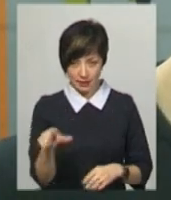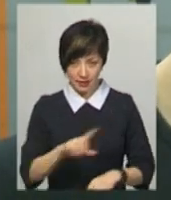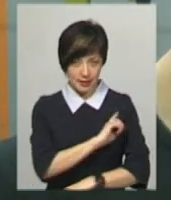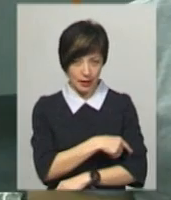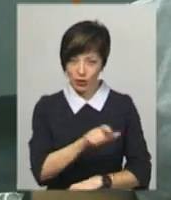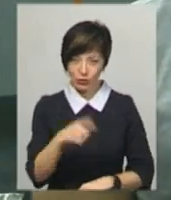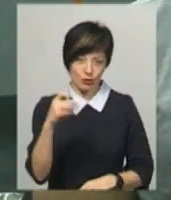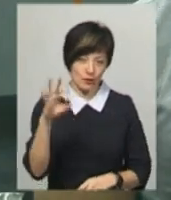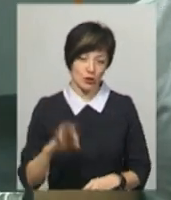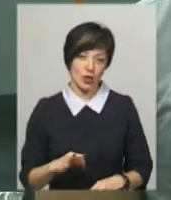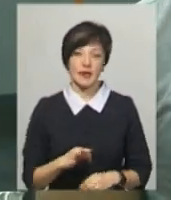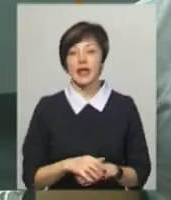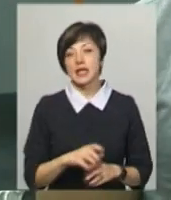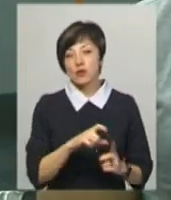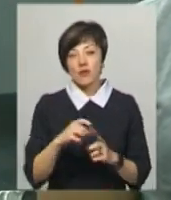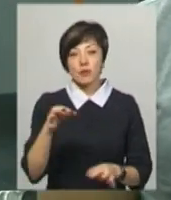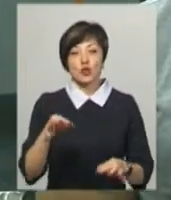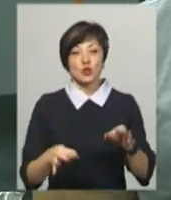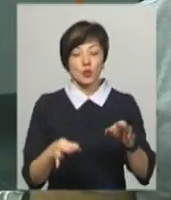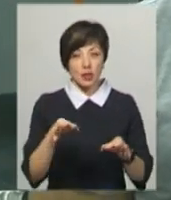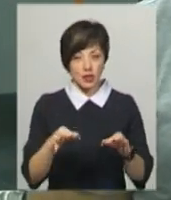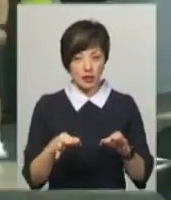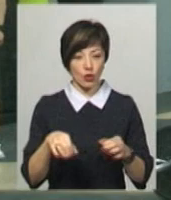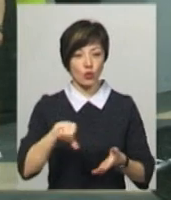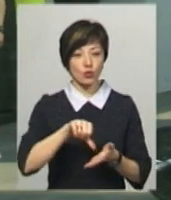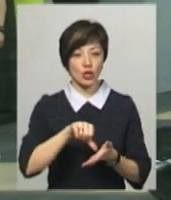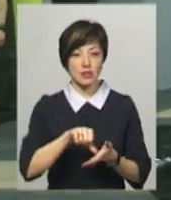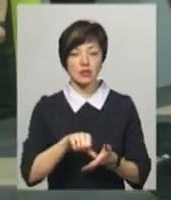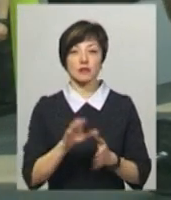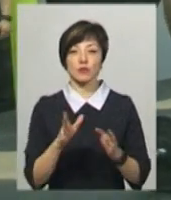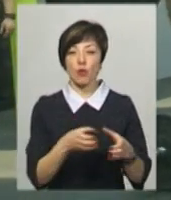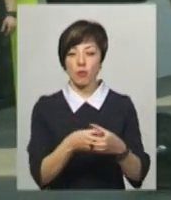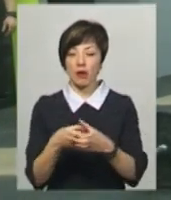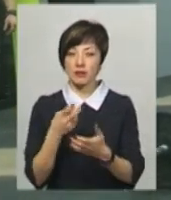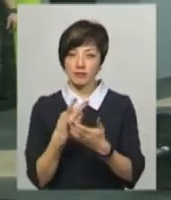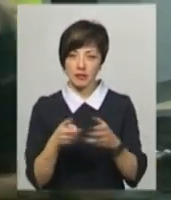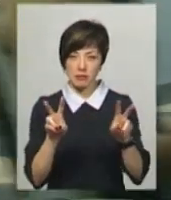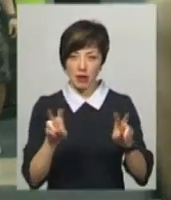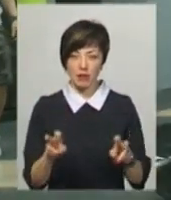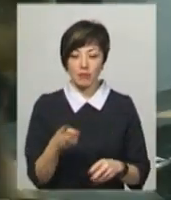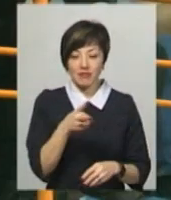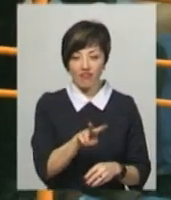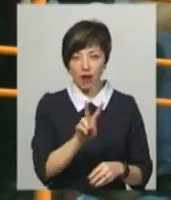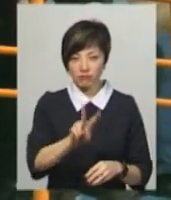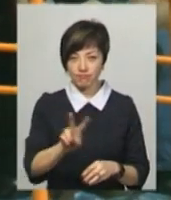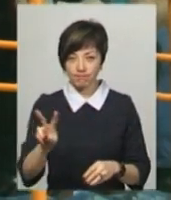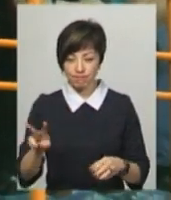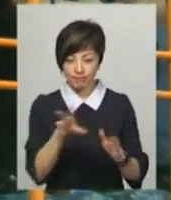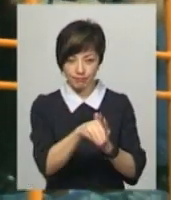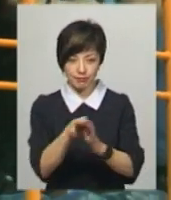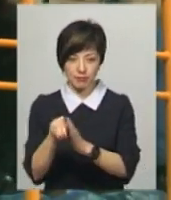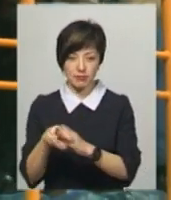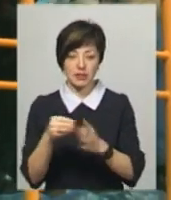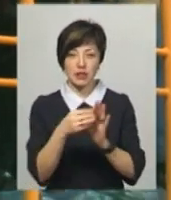% є. За словами судді Валерія Михайловського, учасники представлятимуть командний вид змагань подвоє у команді. Каже, на цей турнір